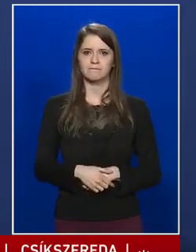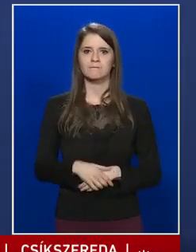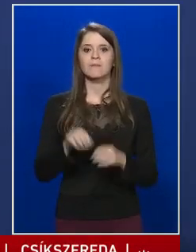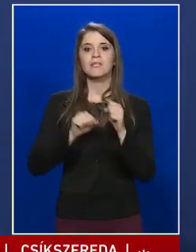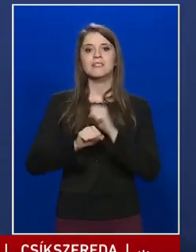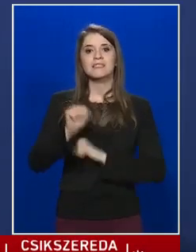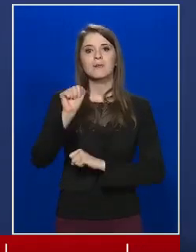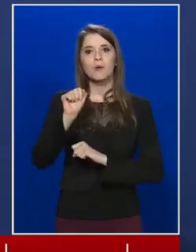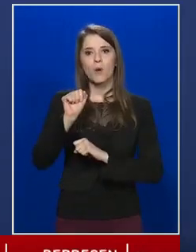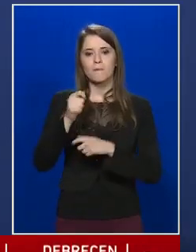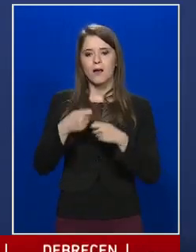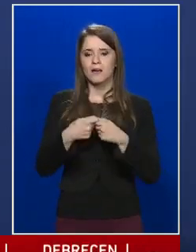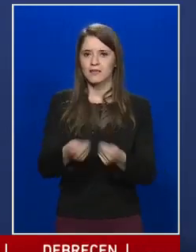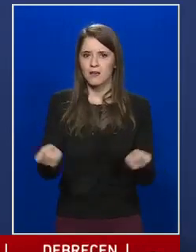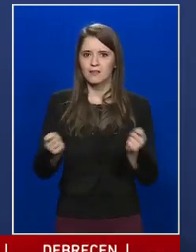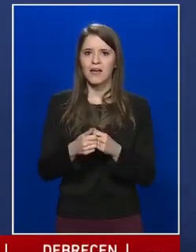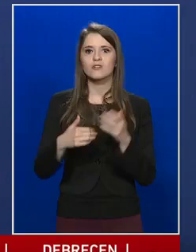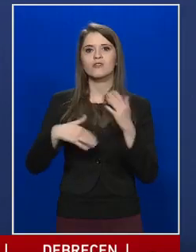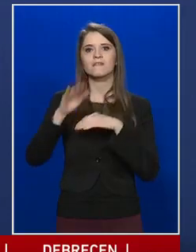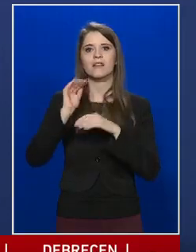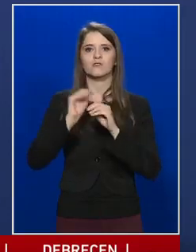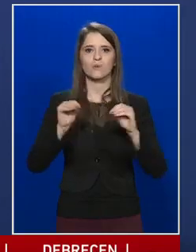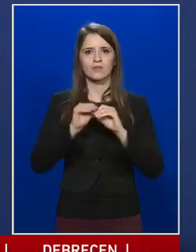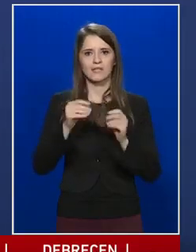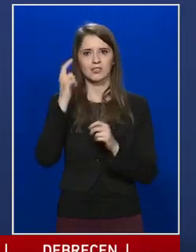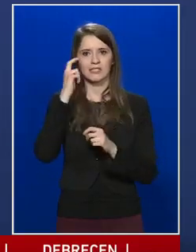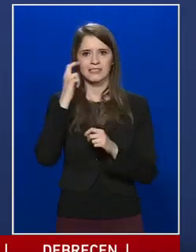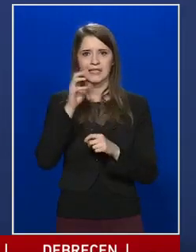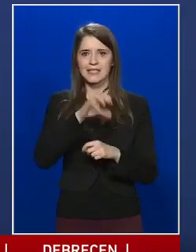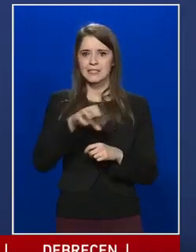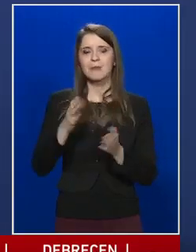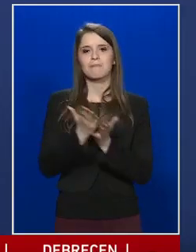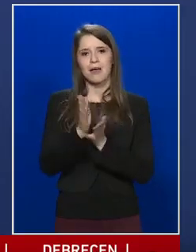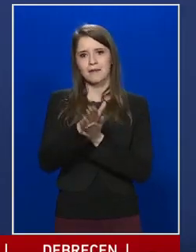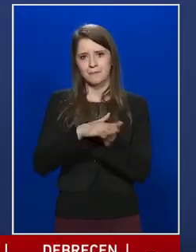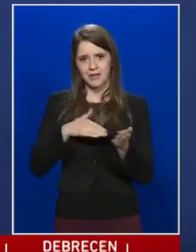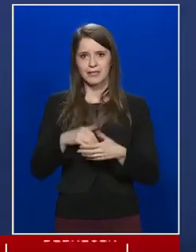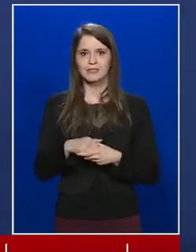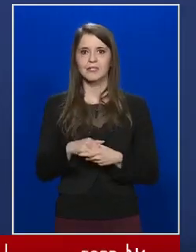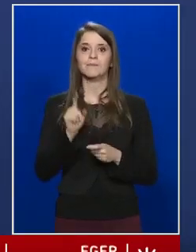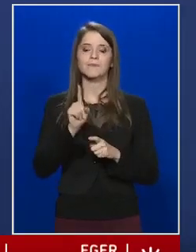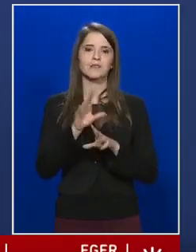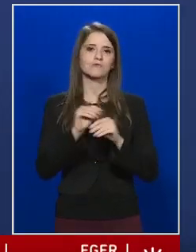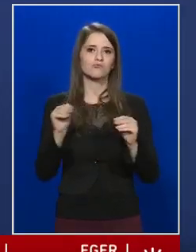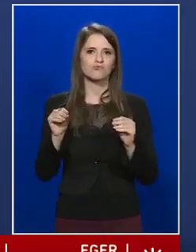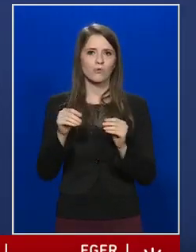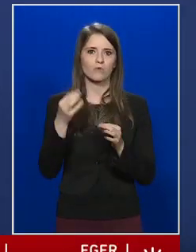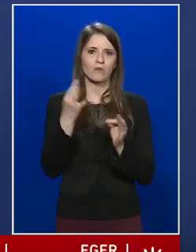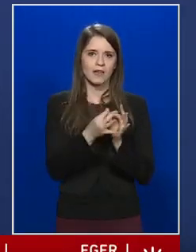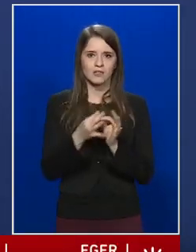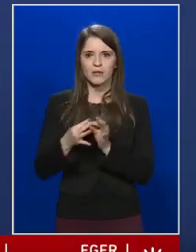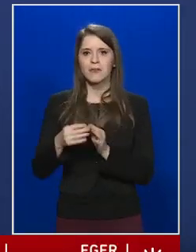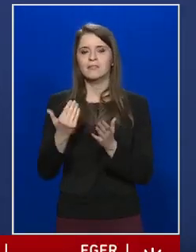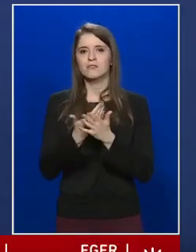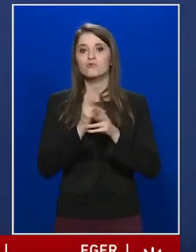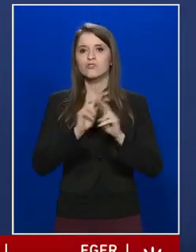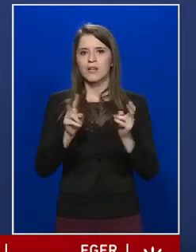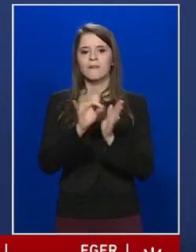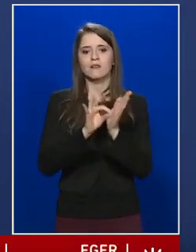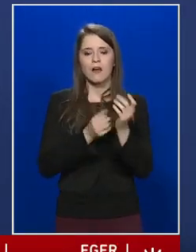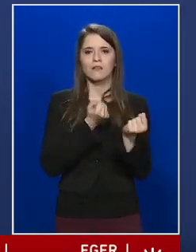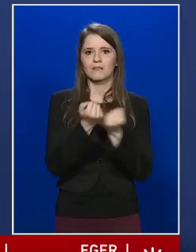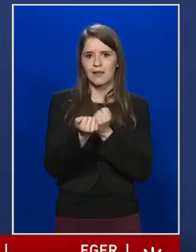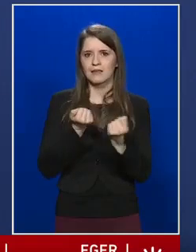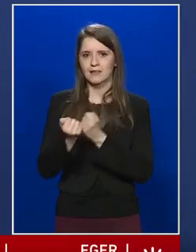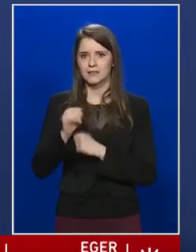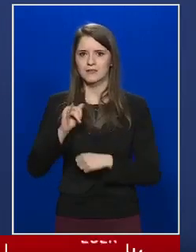kiadását a felsőoktatási intézmények megkezdték, de sok esetben szükség van adategyeztetésre.